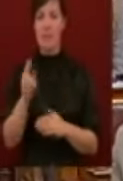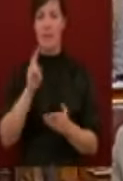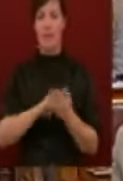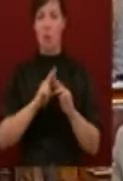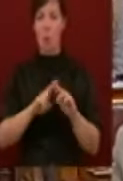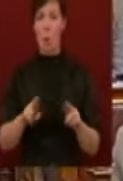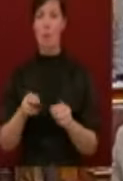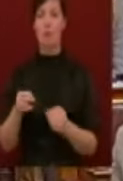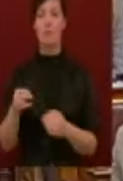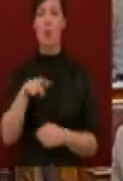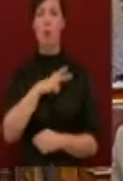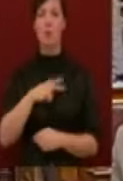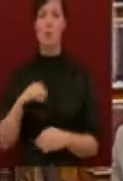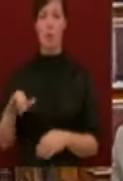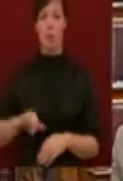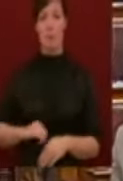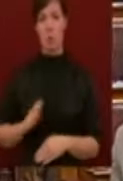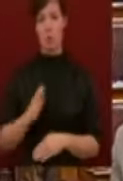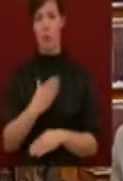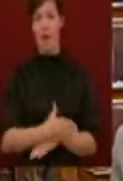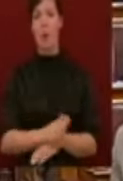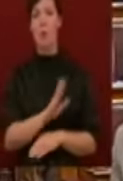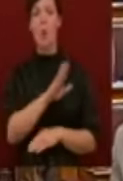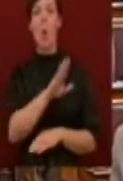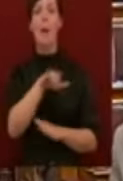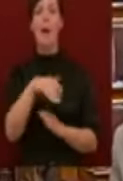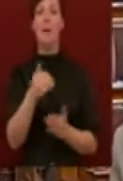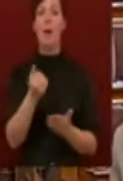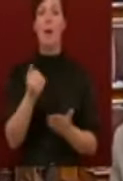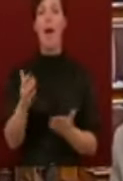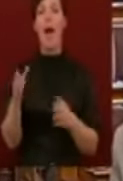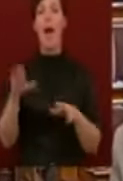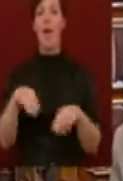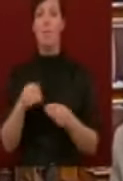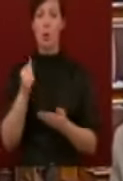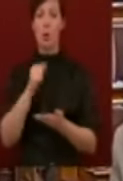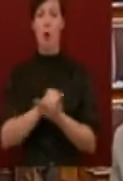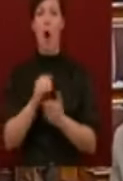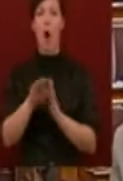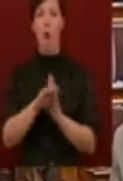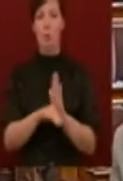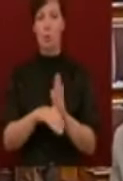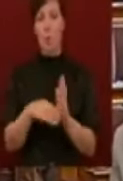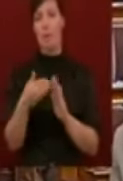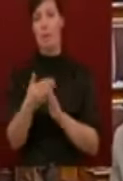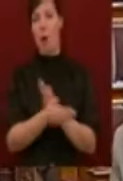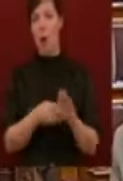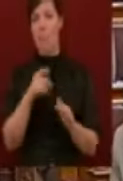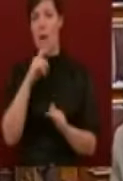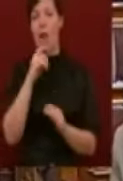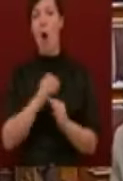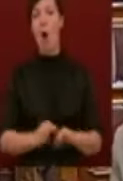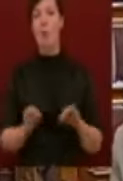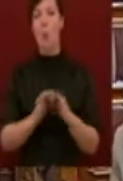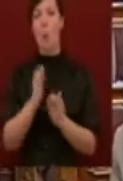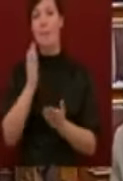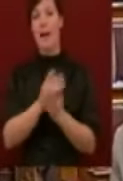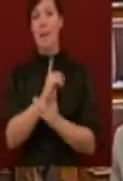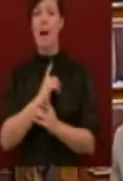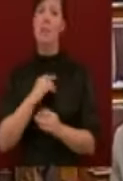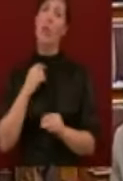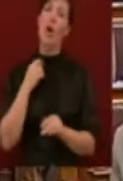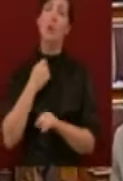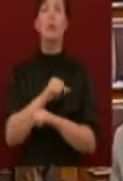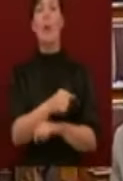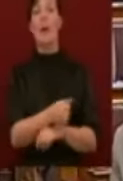szociális biztonsághoz. Az önök által elfogadott alaptörvény szerint viszont az ország már csak törekszik arra, hogy mindenkinek szociális biztonságot